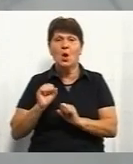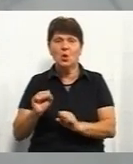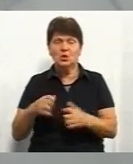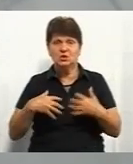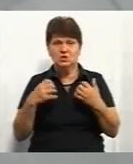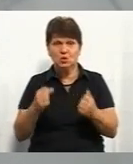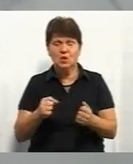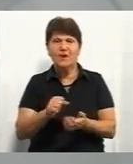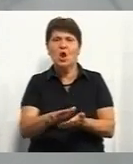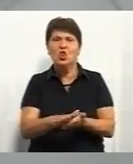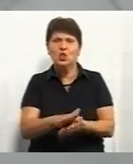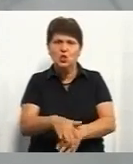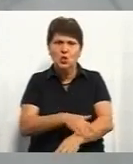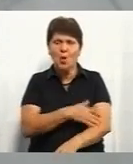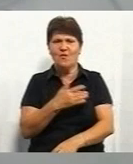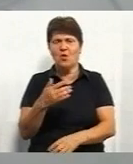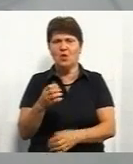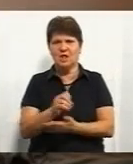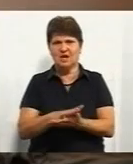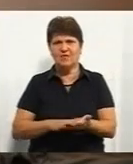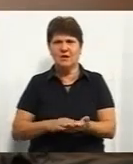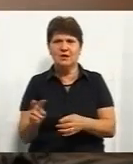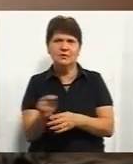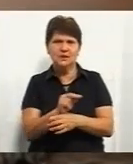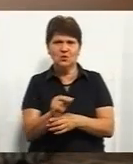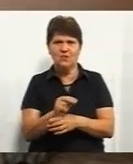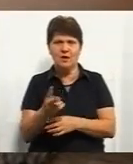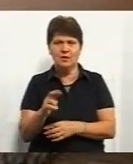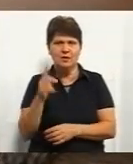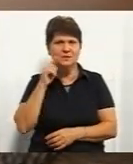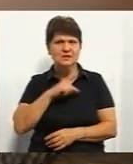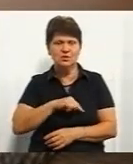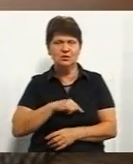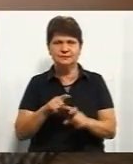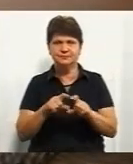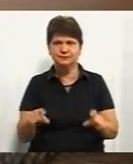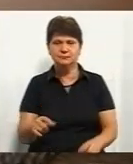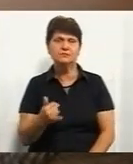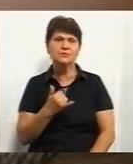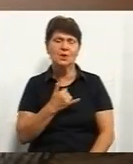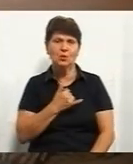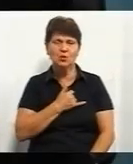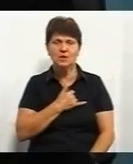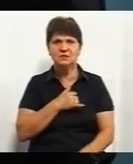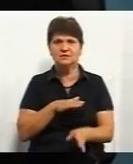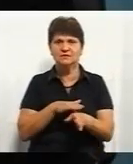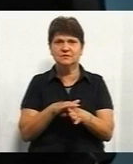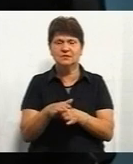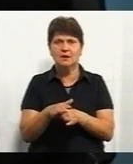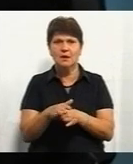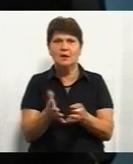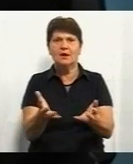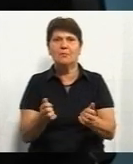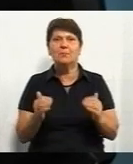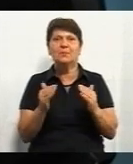психіатричних інтернатах. У нас дуже часто психіатричні клініки виконують роль притулків,